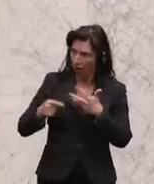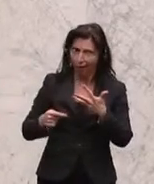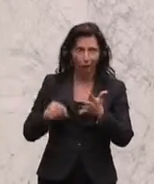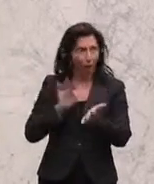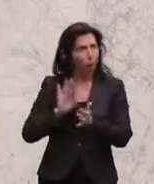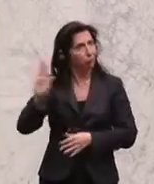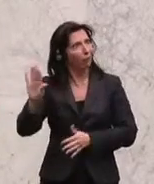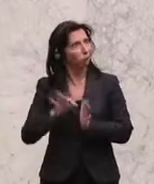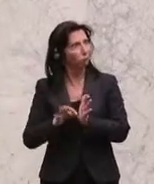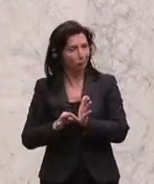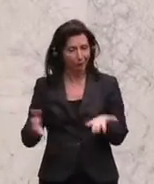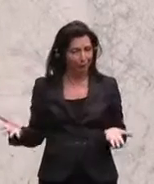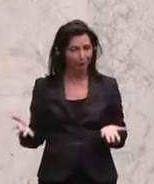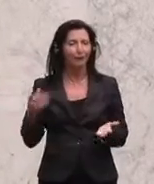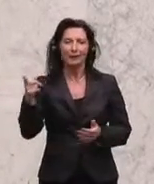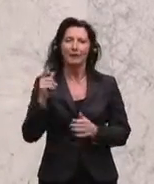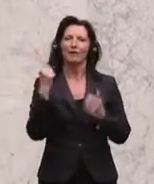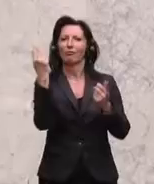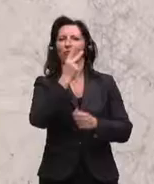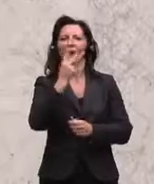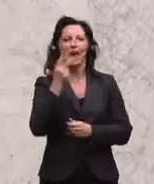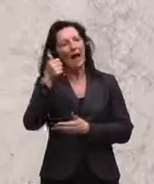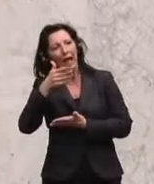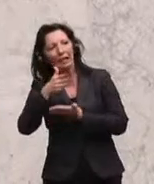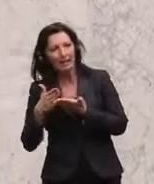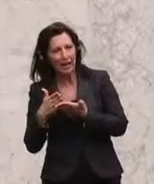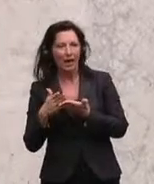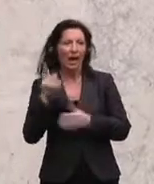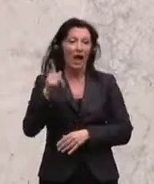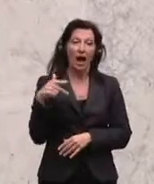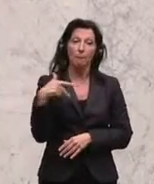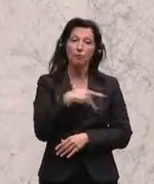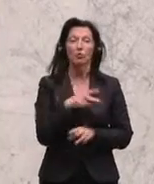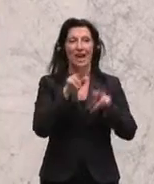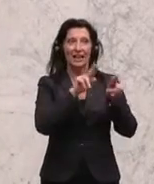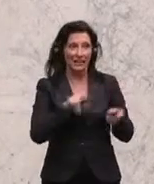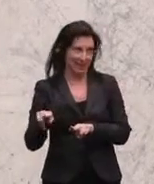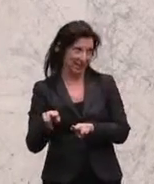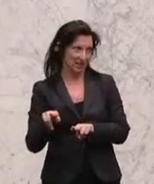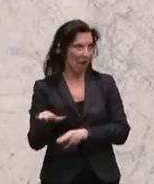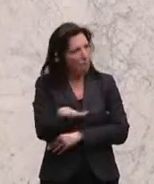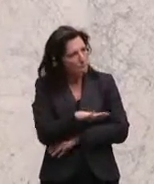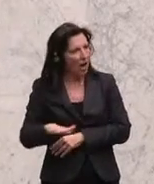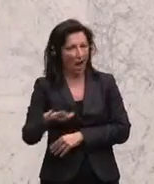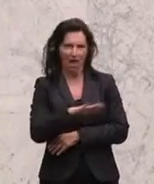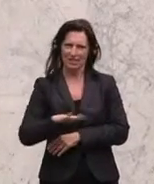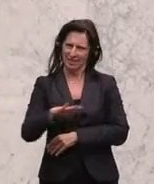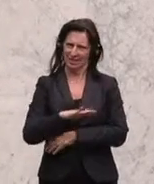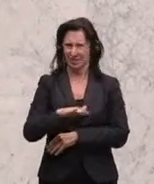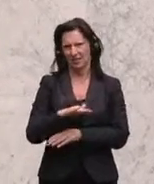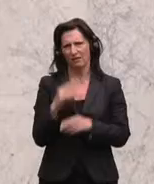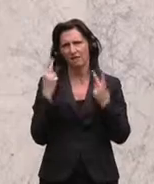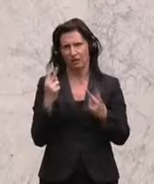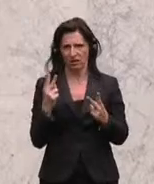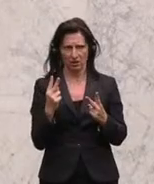Also natürlich ist das ein Teil, aber es muss die Basis der sozialen Gerechtigkeit damit auch garantiert sein. Wir